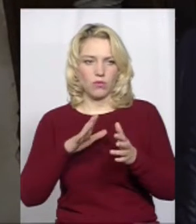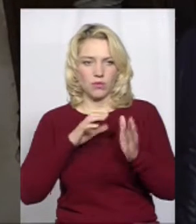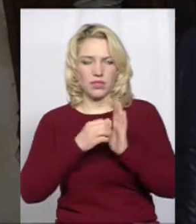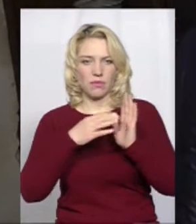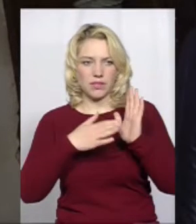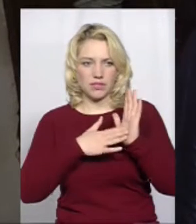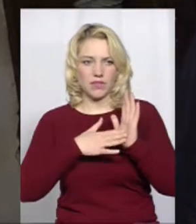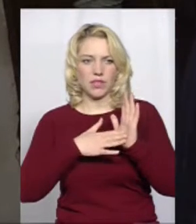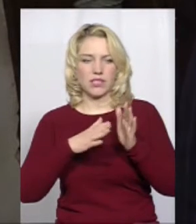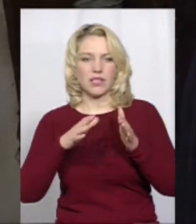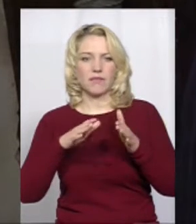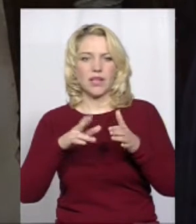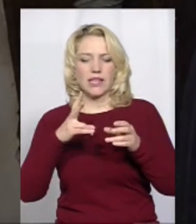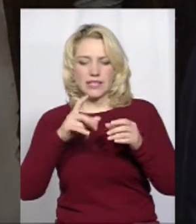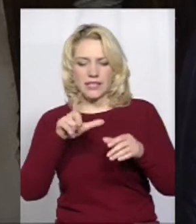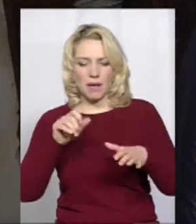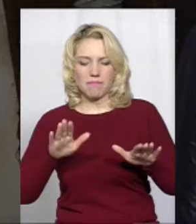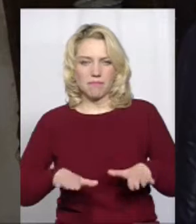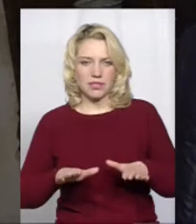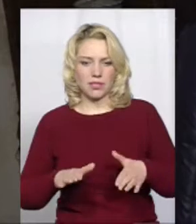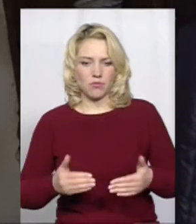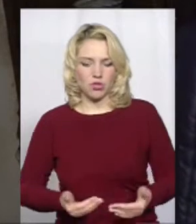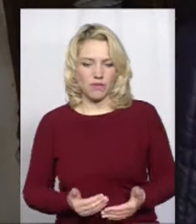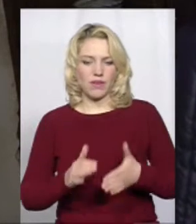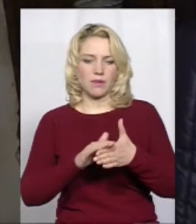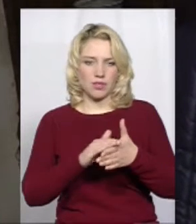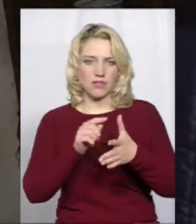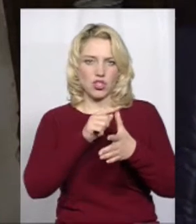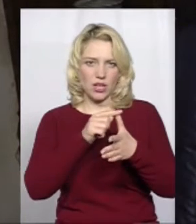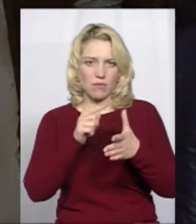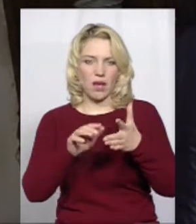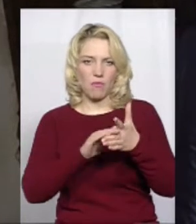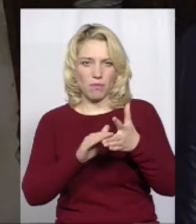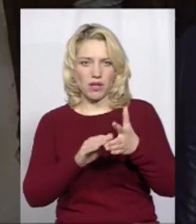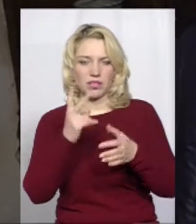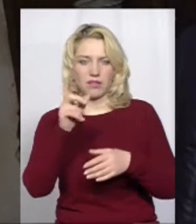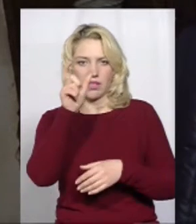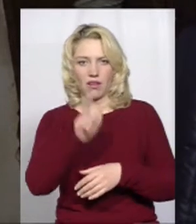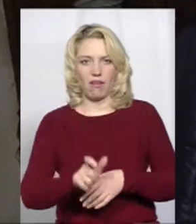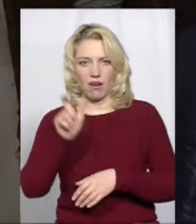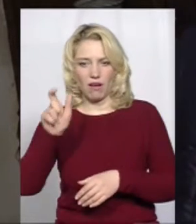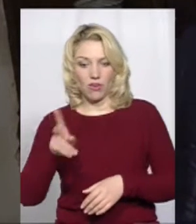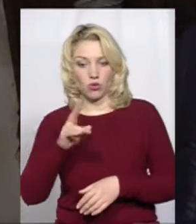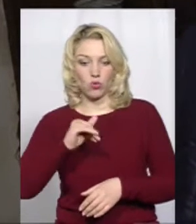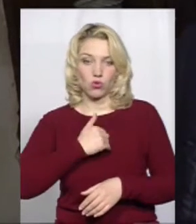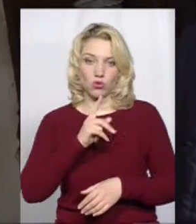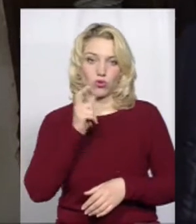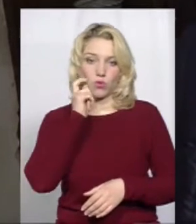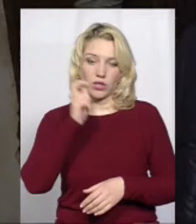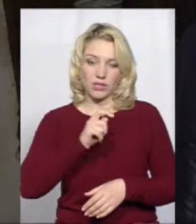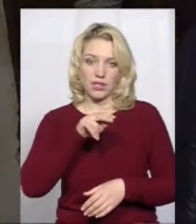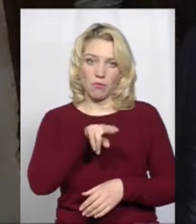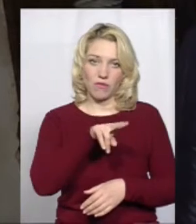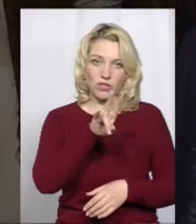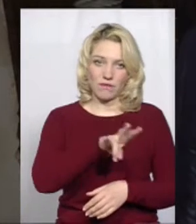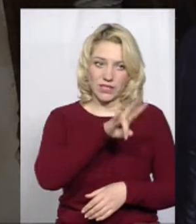Записувалися за місцем проживання прізвище і ім'я по-батькові і дві графи. Хто хоче, щоб в селі була Українська церква,